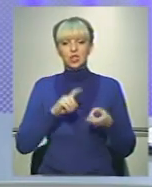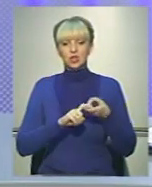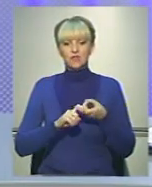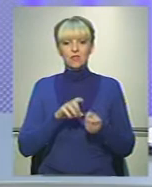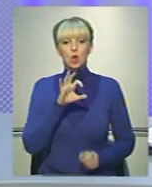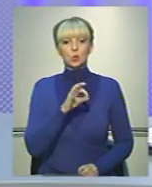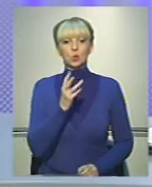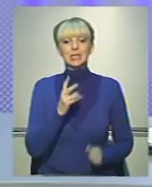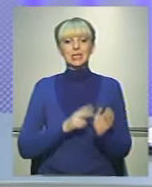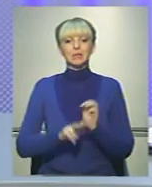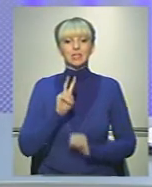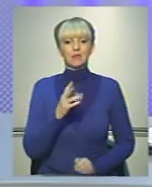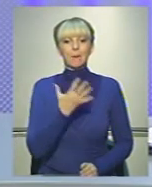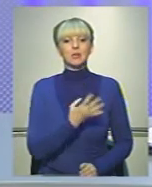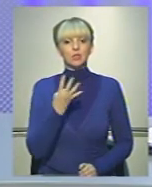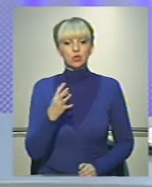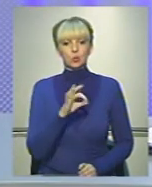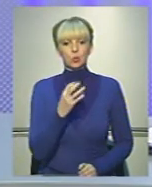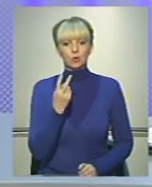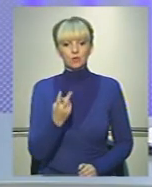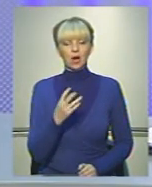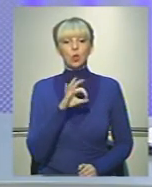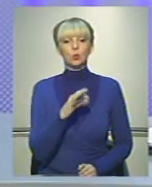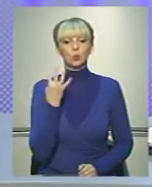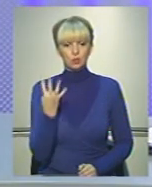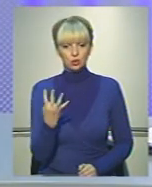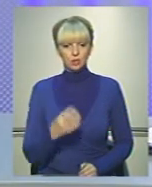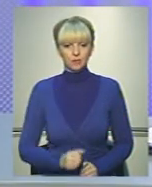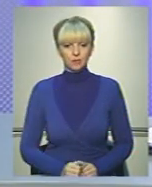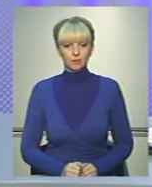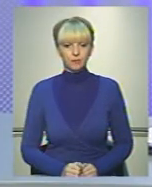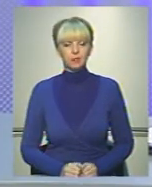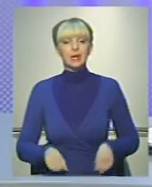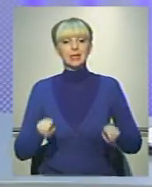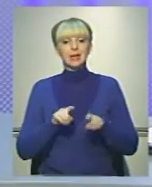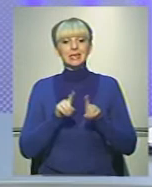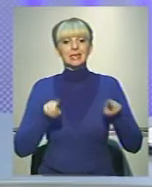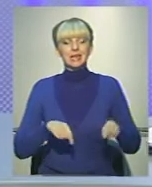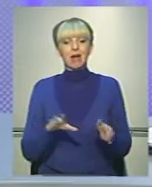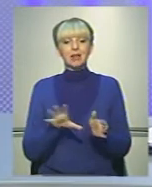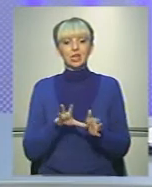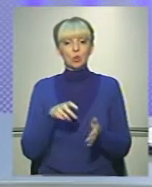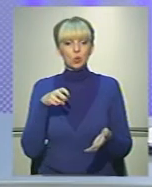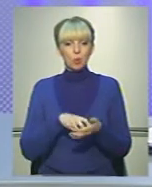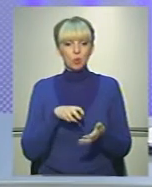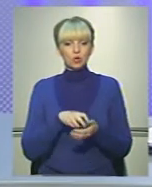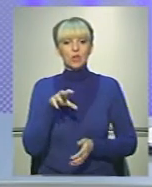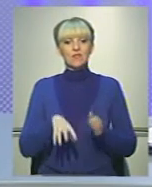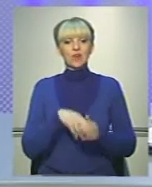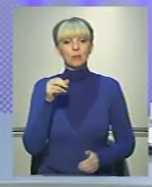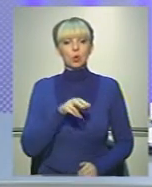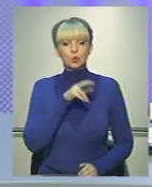0372-54-02-04 та скринька електронної пошти. Вибори